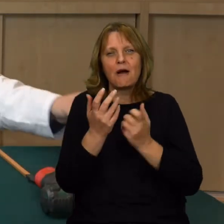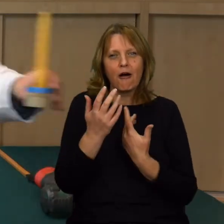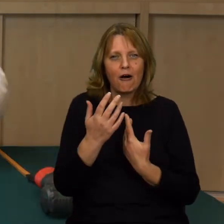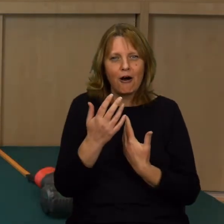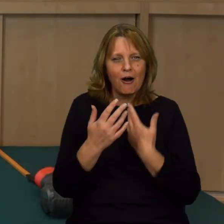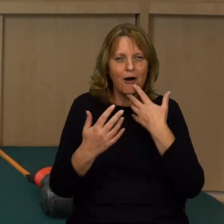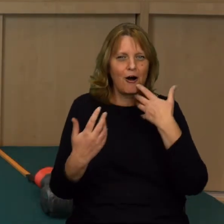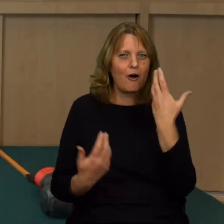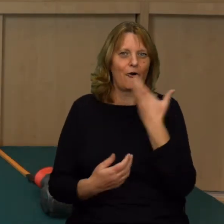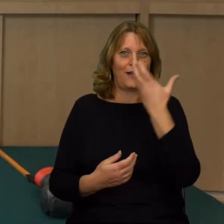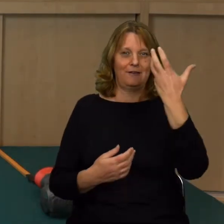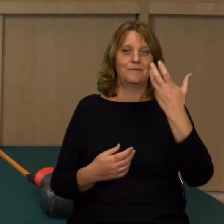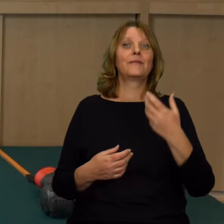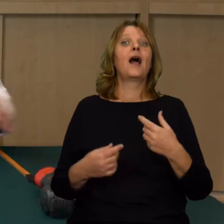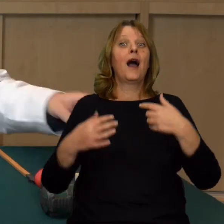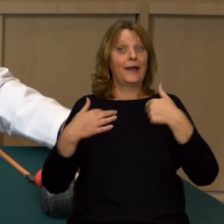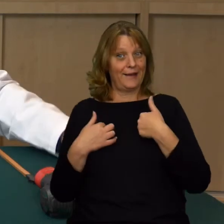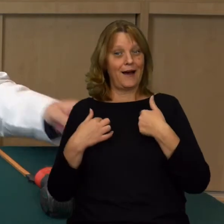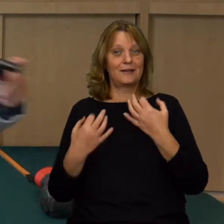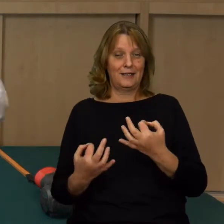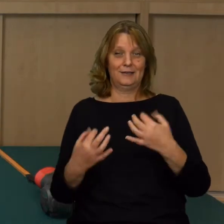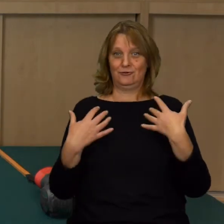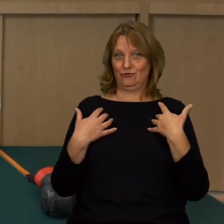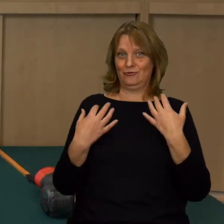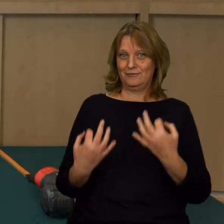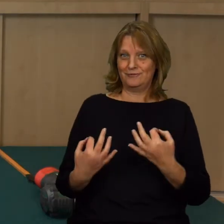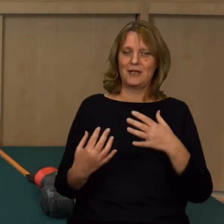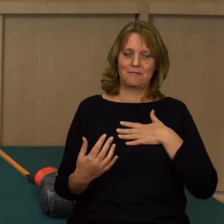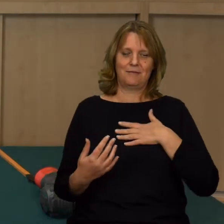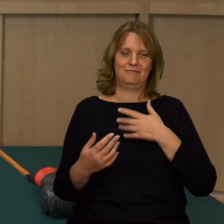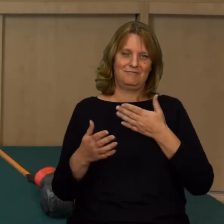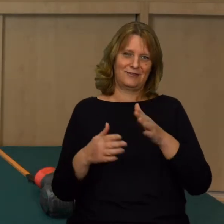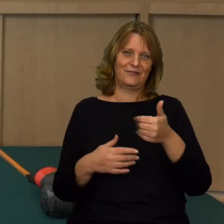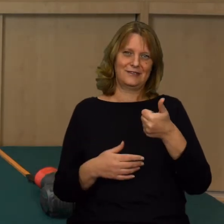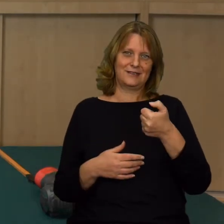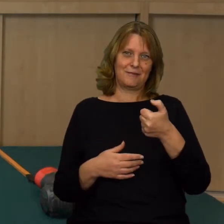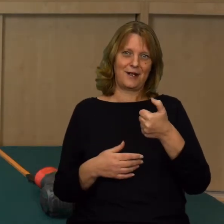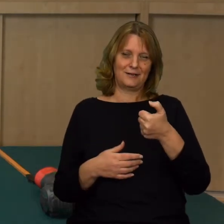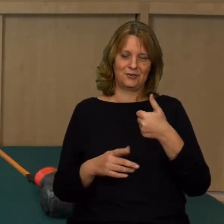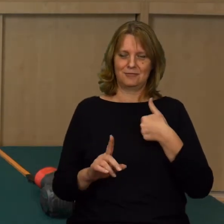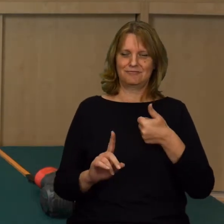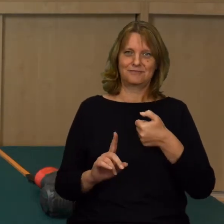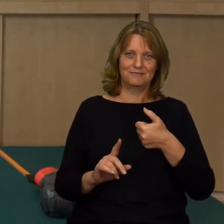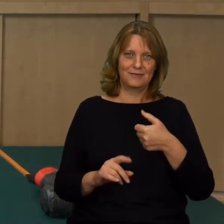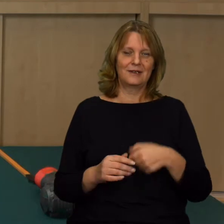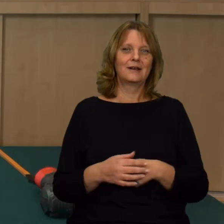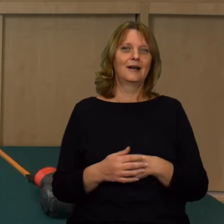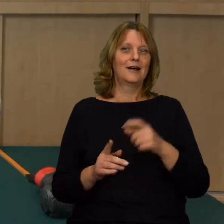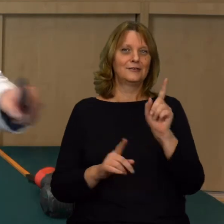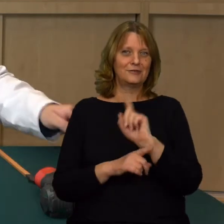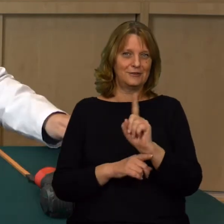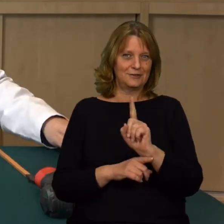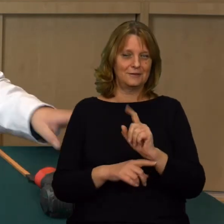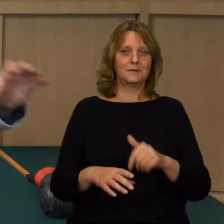już Wam wspominałem, jestem bardziej współczesnym jaskiniowcem i mam przygotowaną po prostu zapalniczkę, którą odpalę tutaj